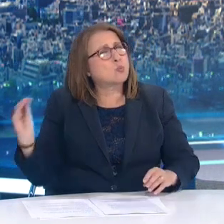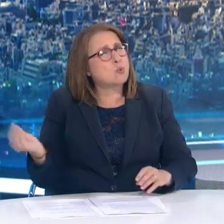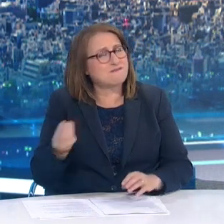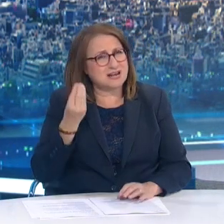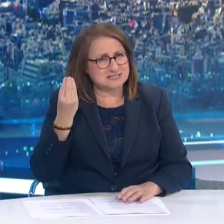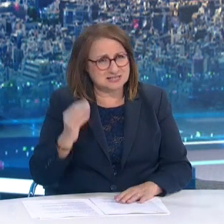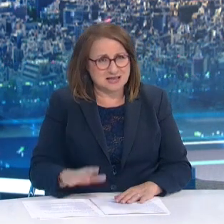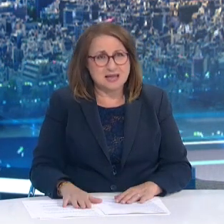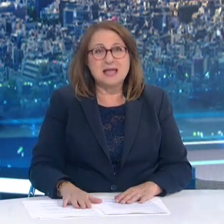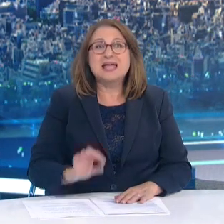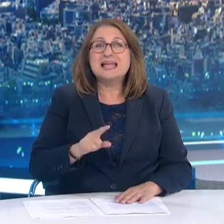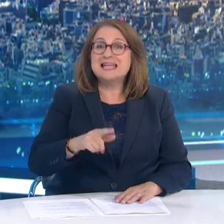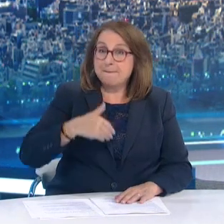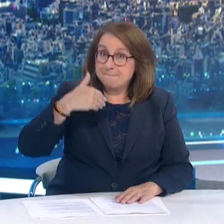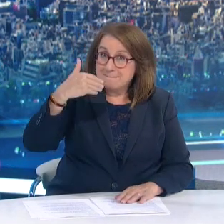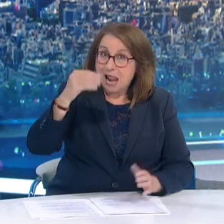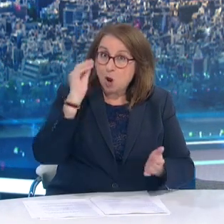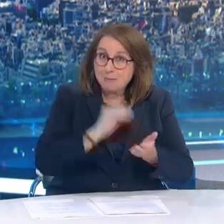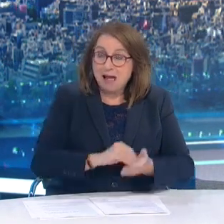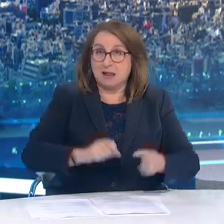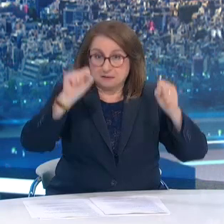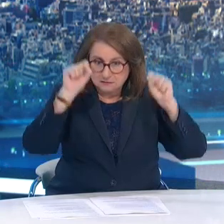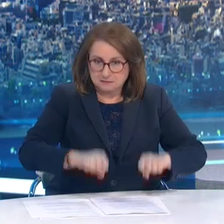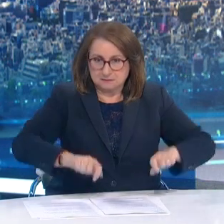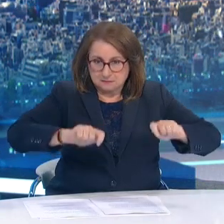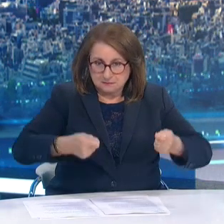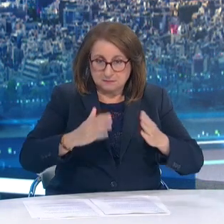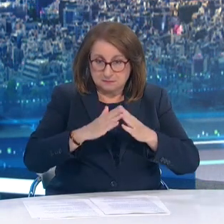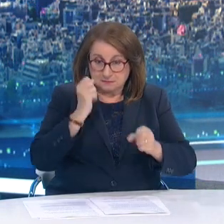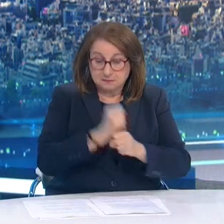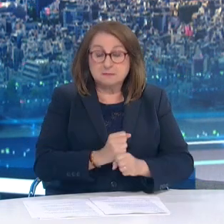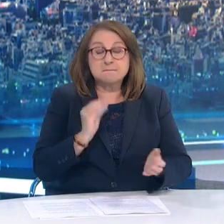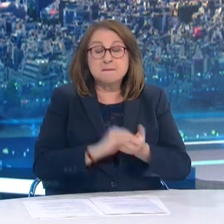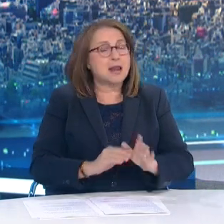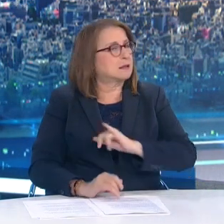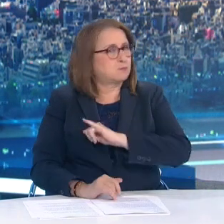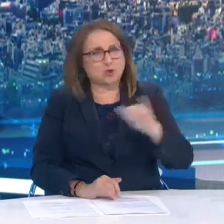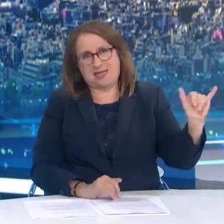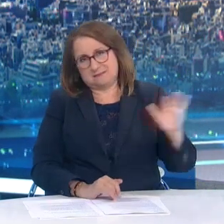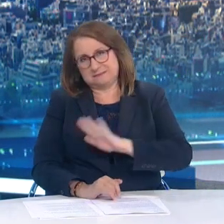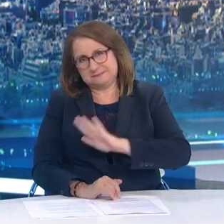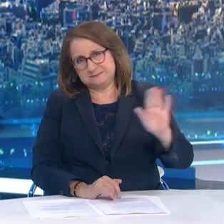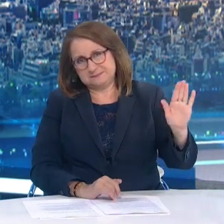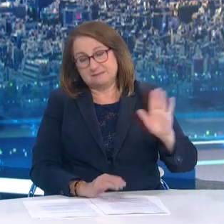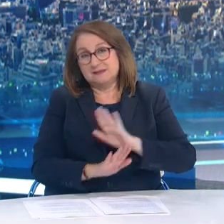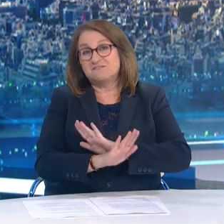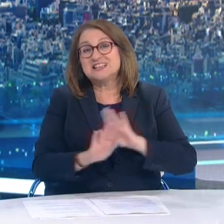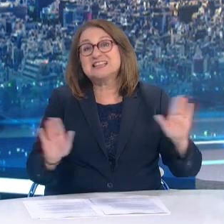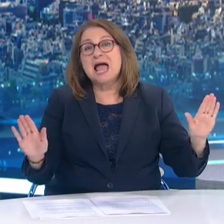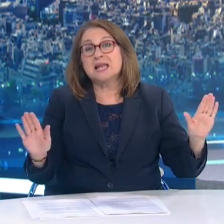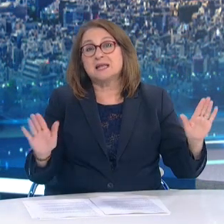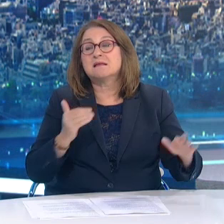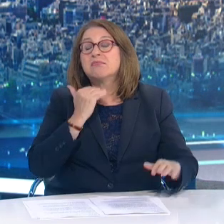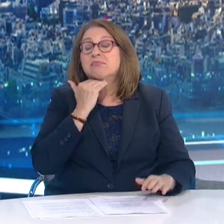μέτρα Προφανώς δεν πρόκειται να ληφθούν ξανά Η οικονομία και η κοινωνία δεν πρόκειται να ξανακλείσουν για να προστατευτούν οι ανεμβολίαστοι